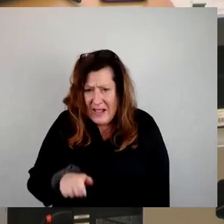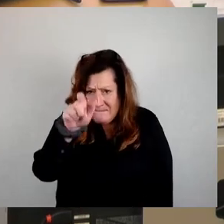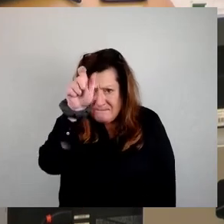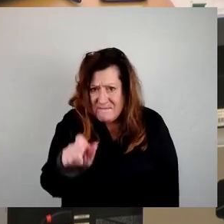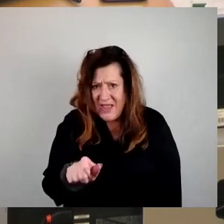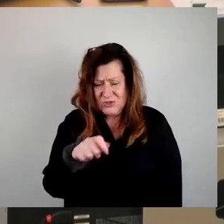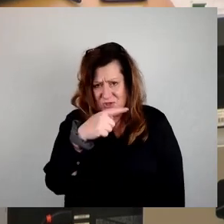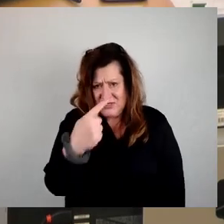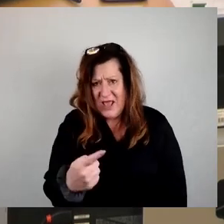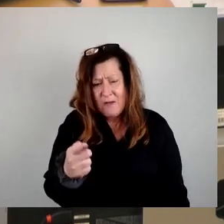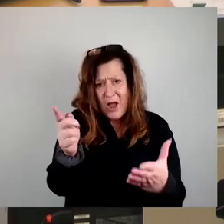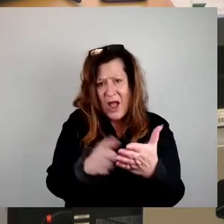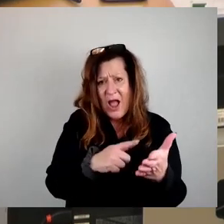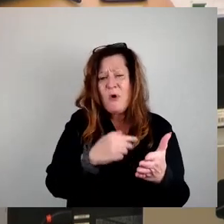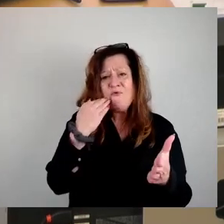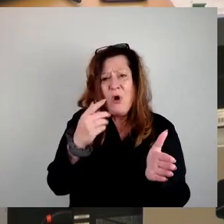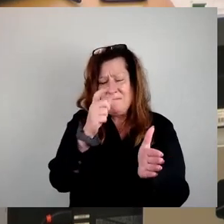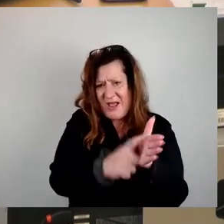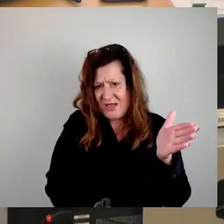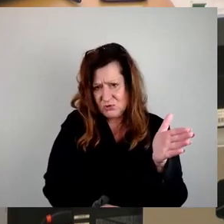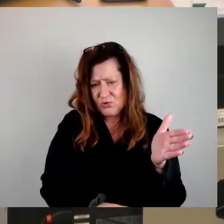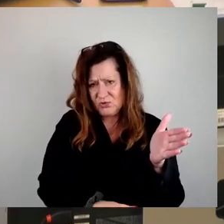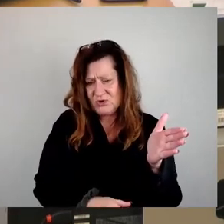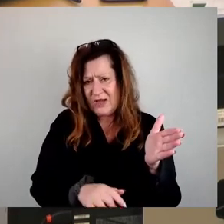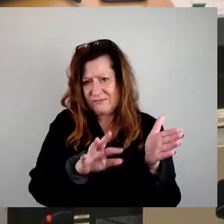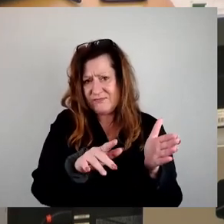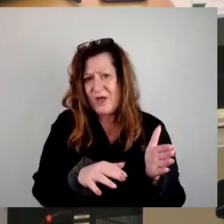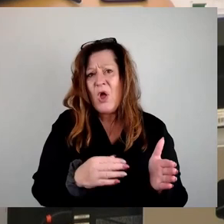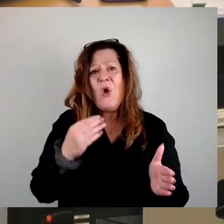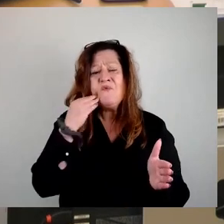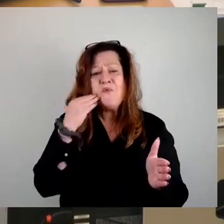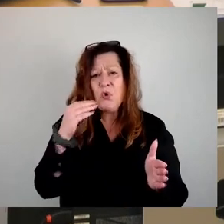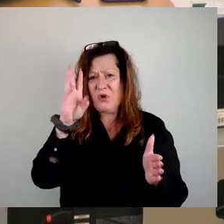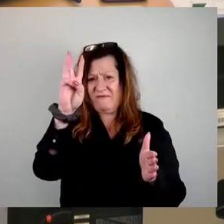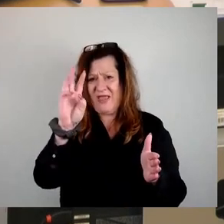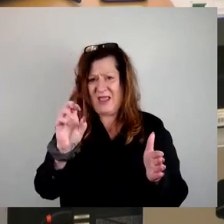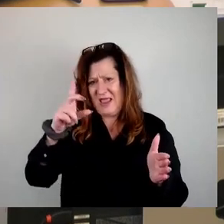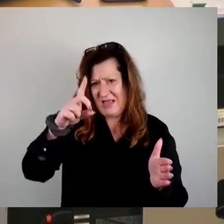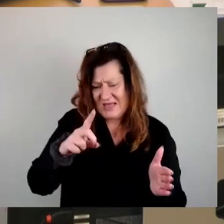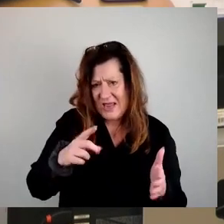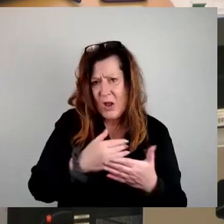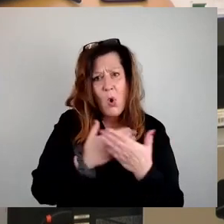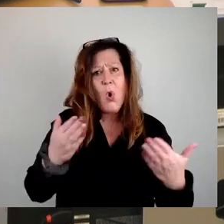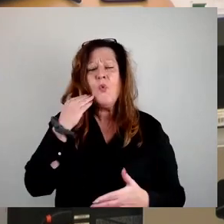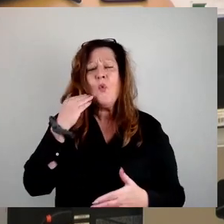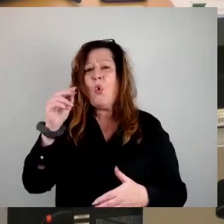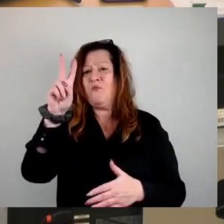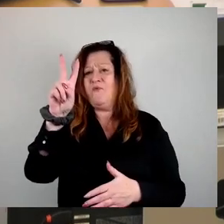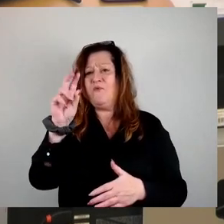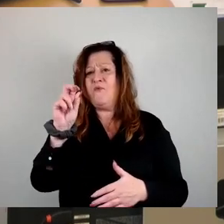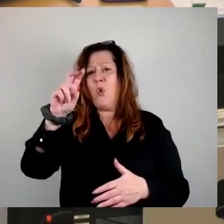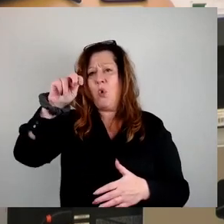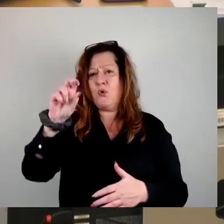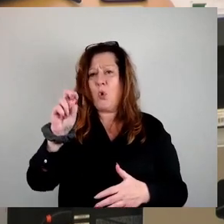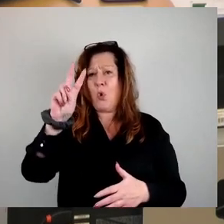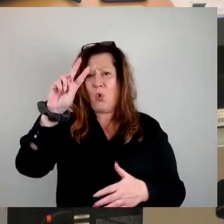und das sage ich mal in aller Deutigkeit, in den Wohnungen der WID und auch in den Wohnungen der Bonovia und in anderen Wohnungen mit